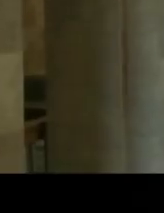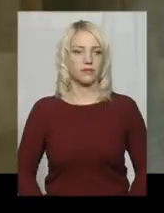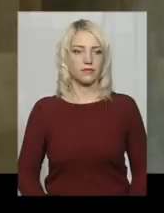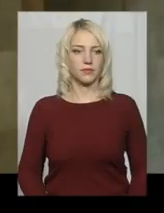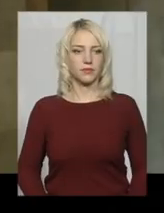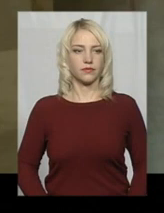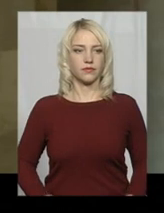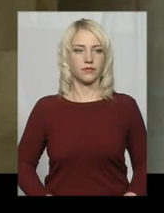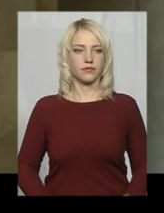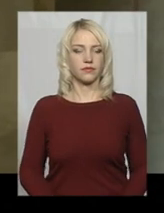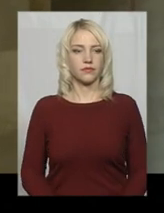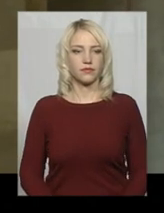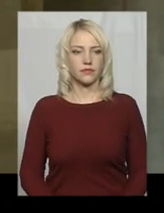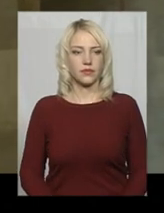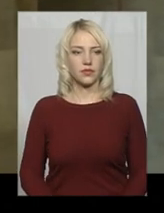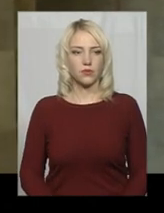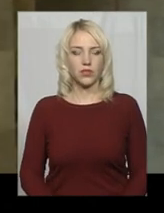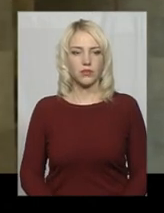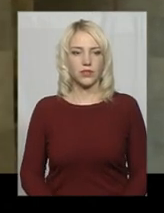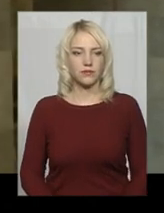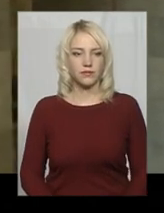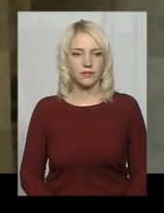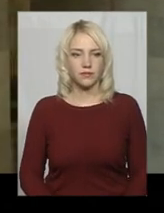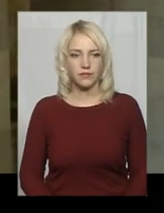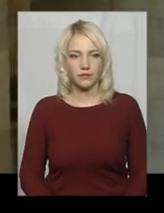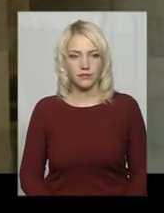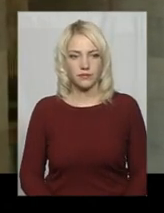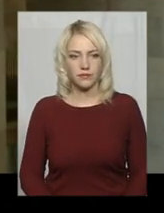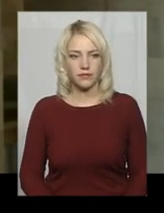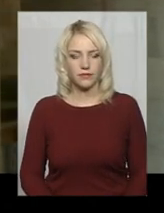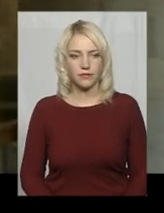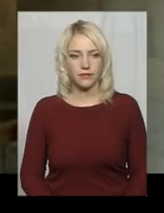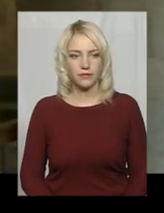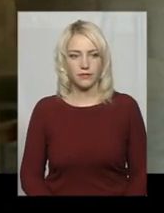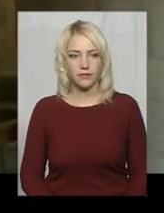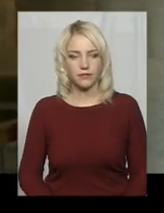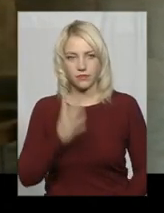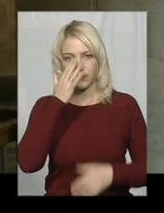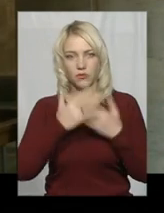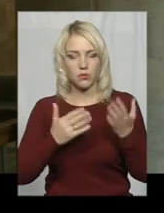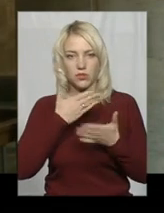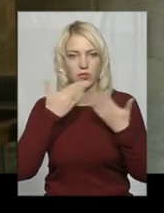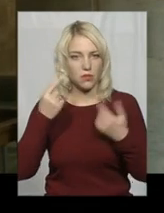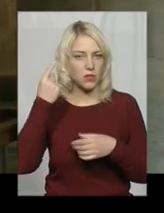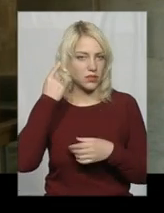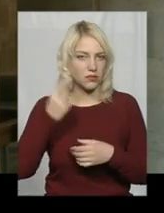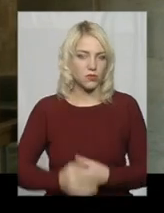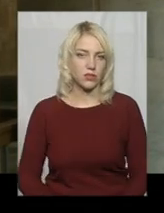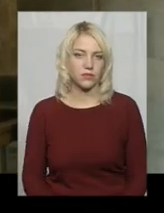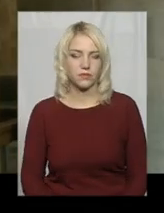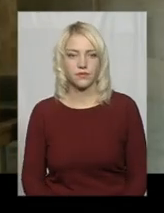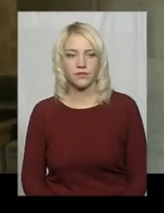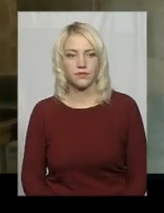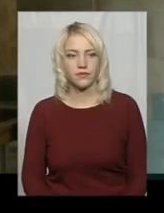Перше, я одразу скажу, що для себе я розмежовую святкування Хеловіну, якісь духовні речі. Тому що для мене це